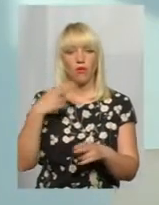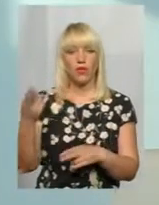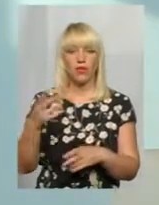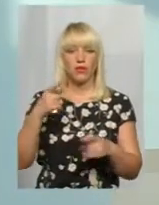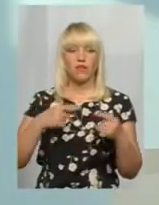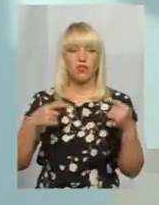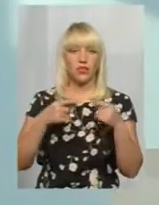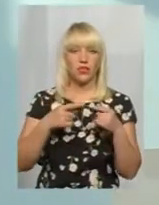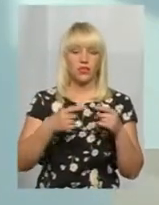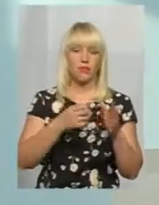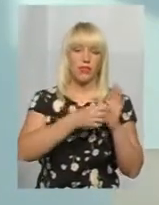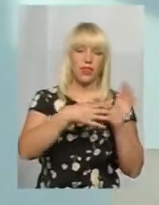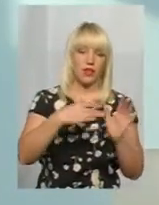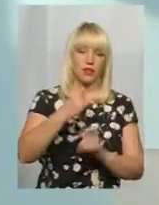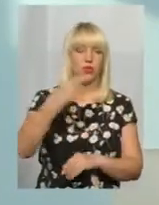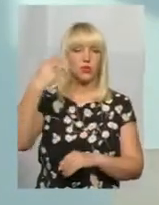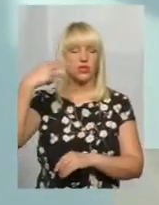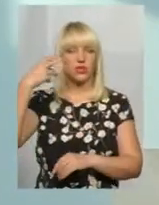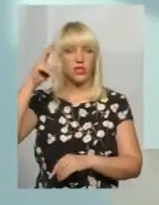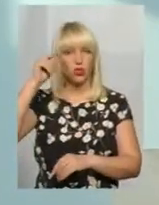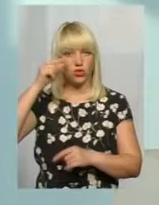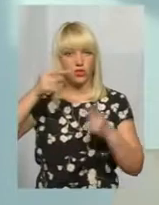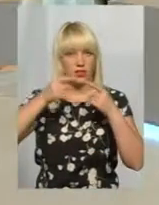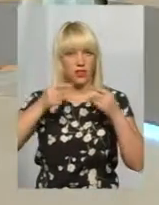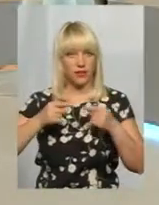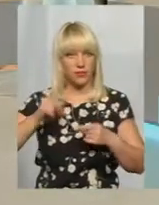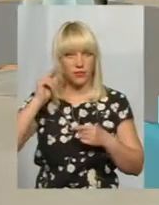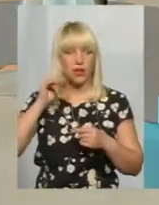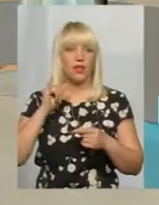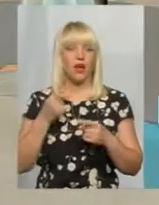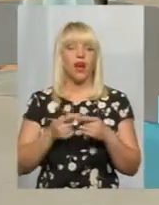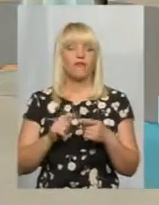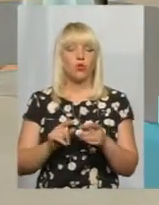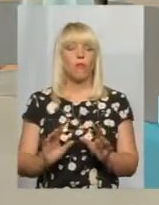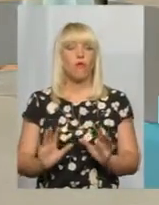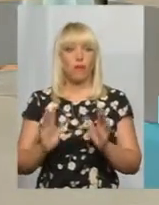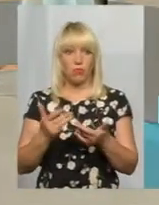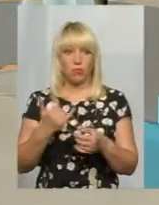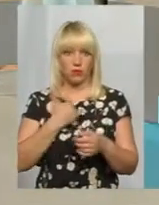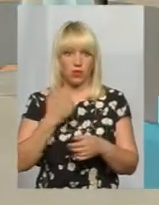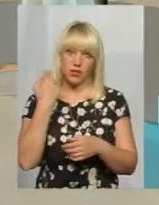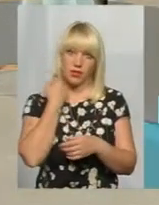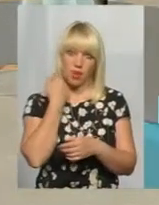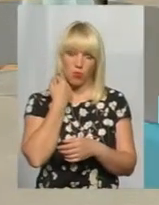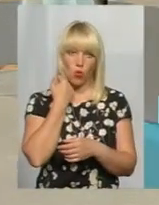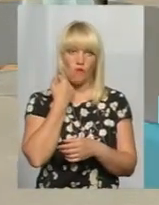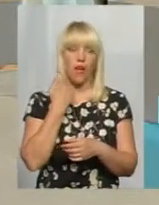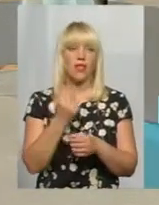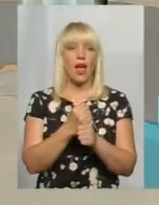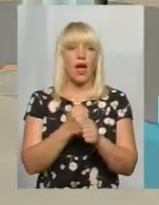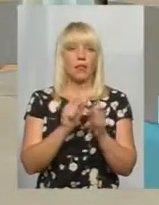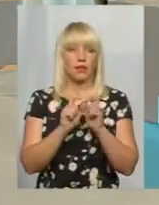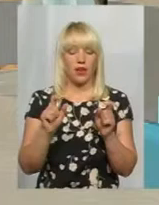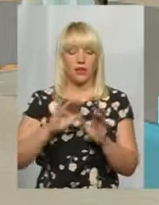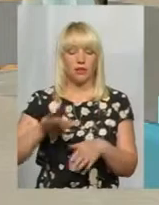місяць, 15-го і 30-го числа місяця. В даному випадку ми заборгували аптекам. Після